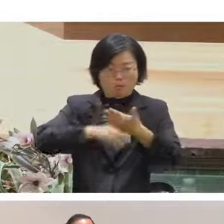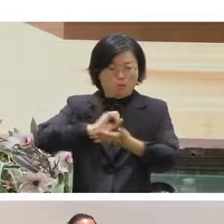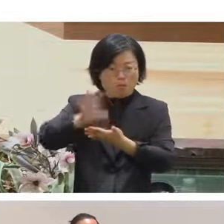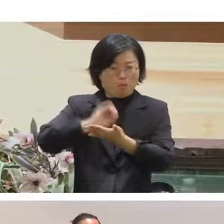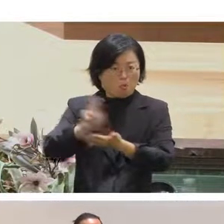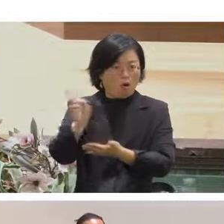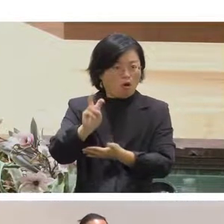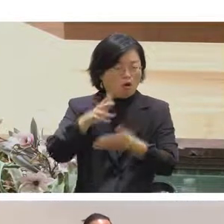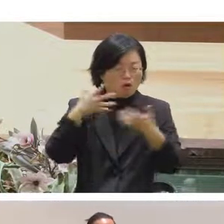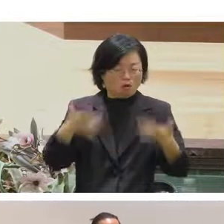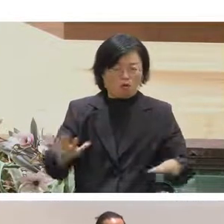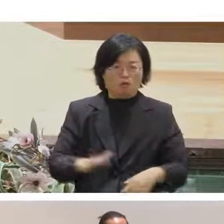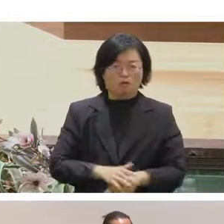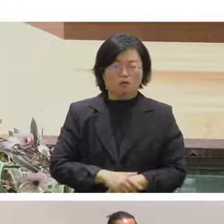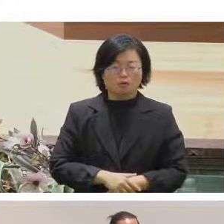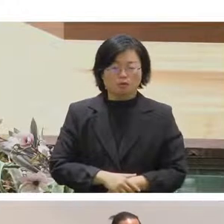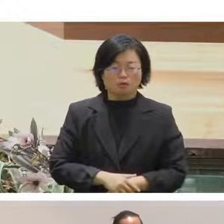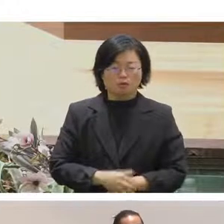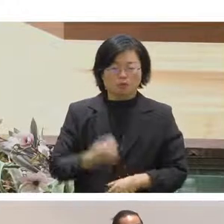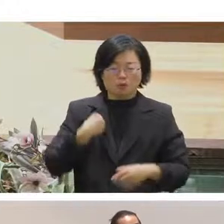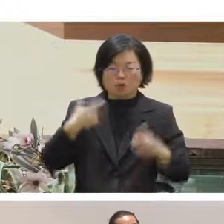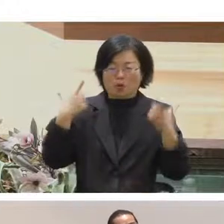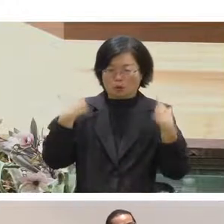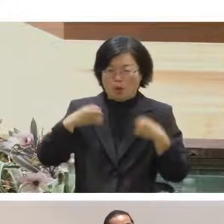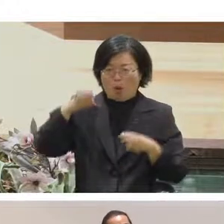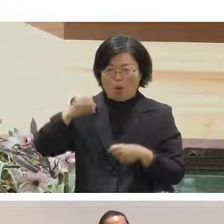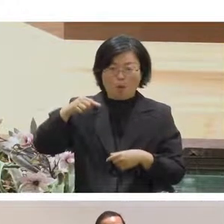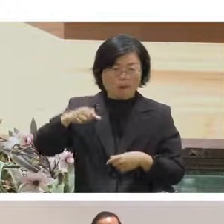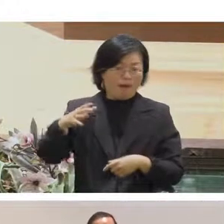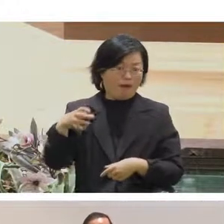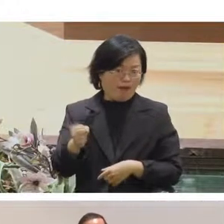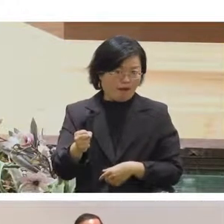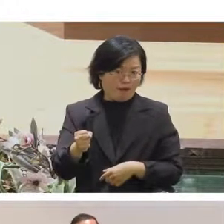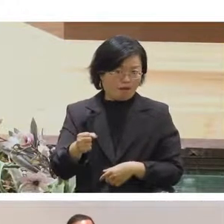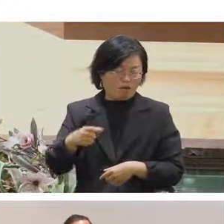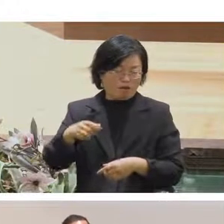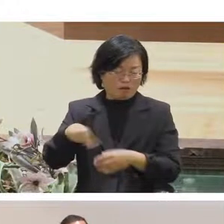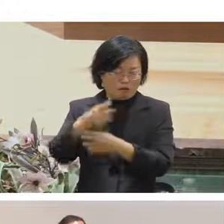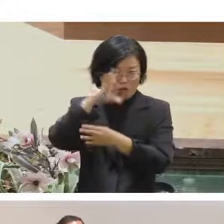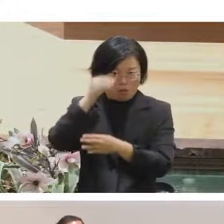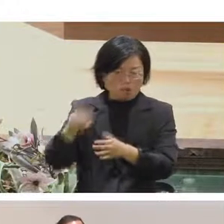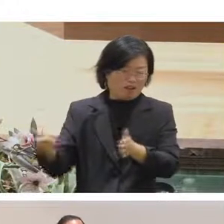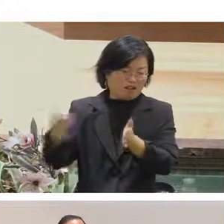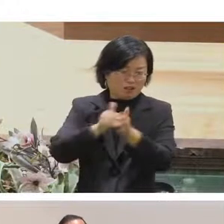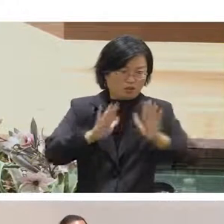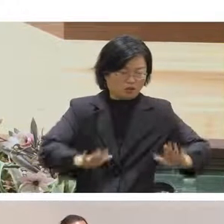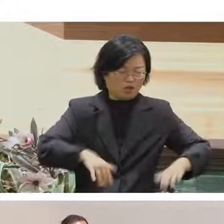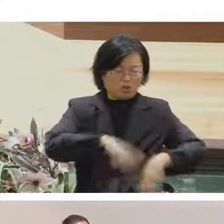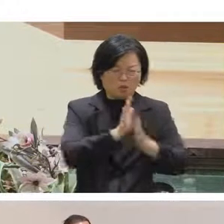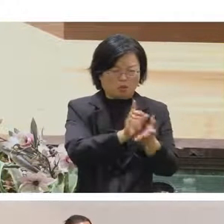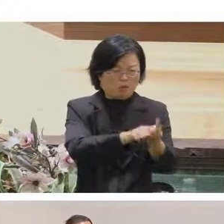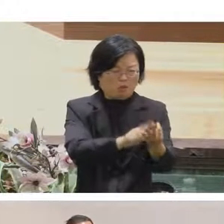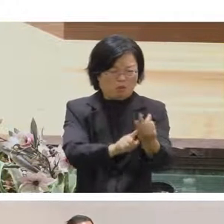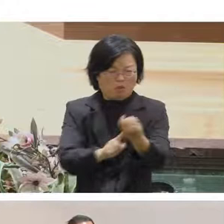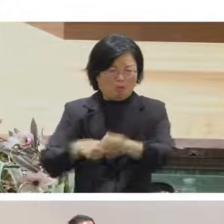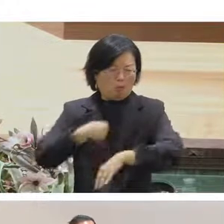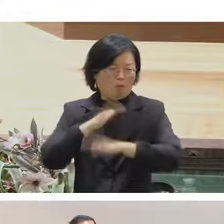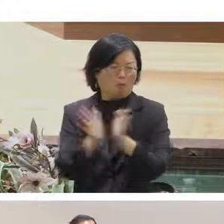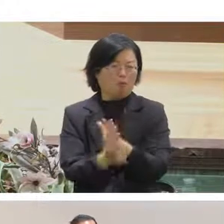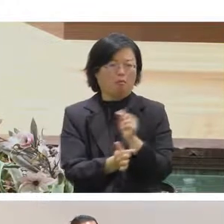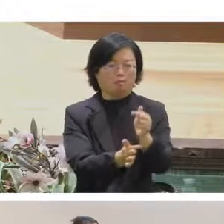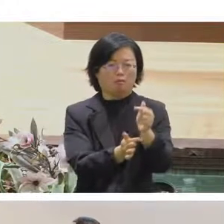所以我到現在從直播只會設定那個OBS的軟體到現在的話我現在畫面收音跟鏡頭大概自己都會做這樣子